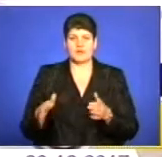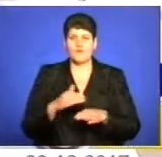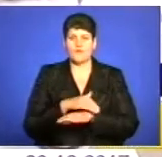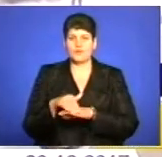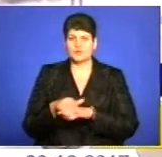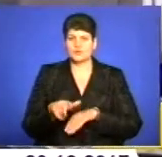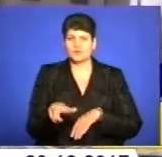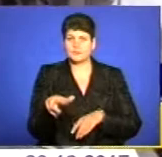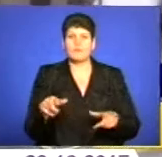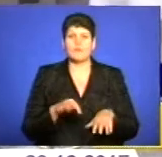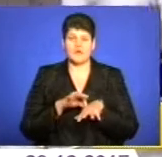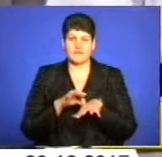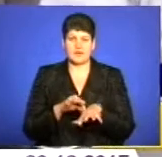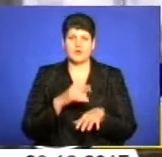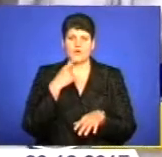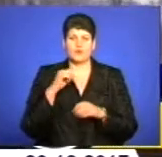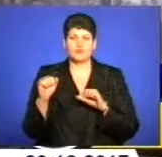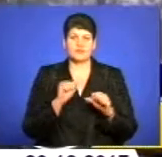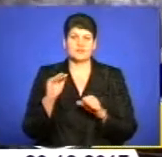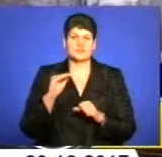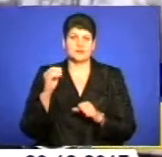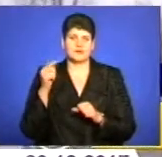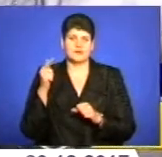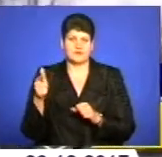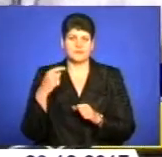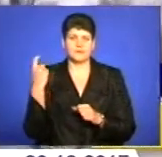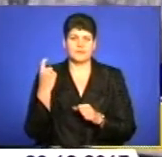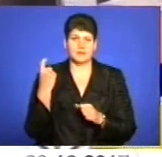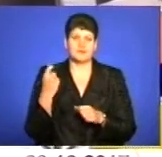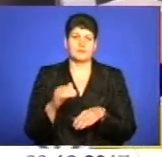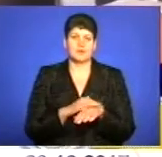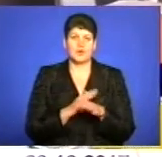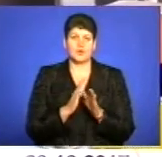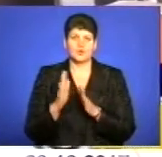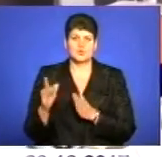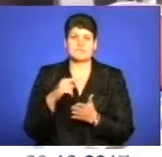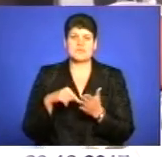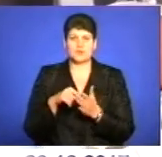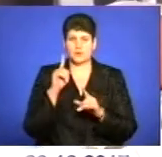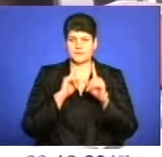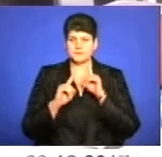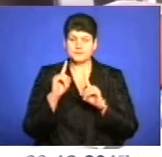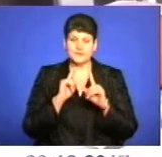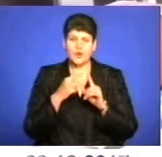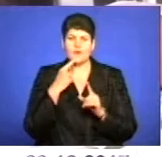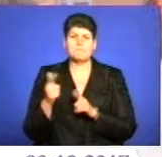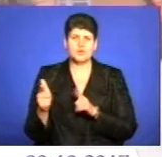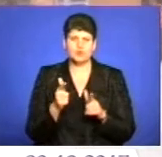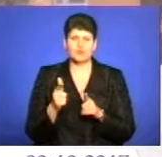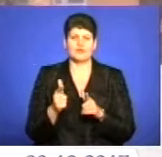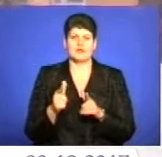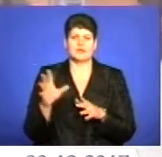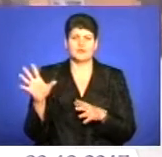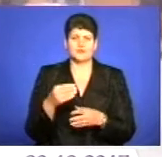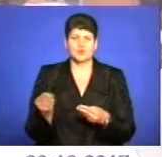Тернополі провели, запевняють в управлінні житлово-комунального господарства, благоустрою та екології міськради. Кажуть, підготували протиожеледну